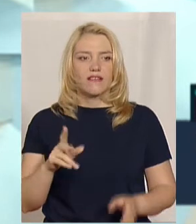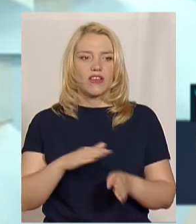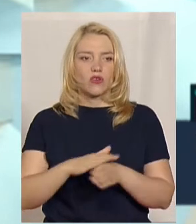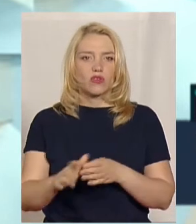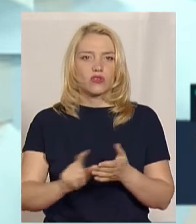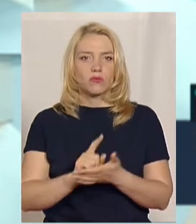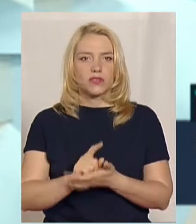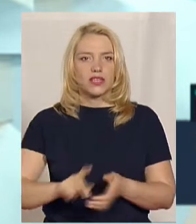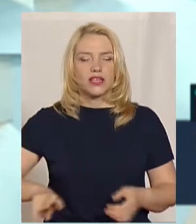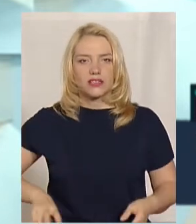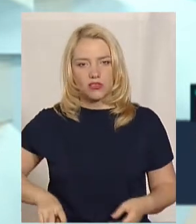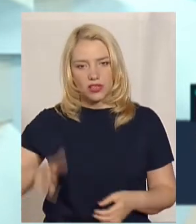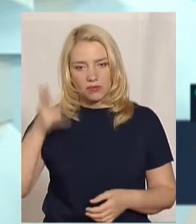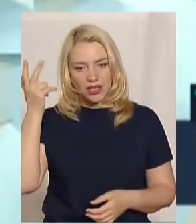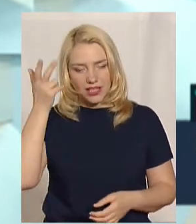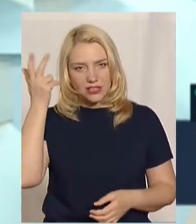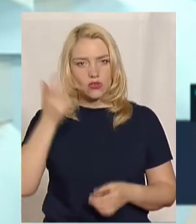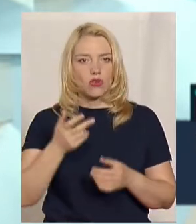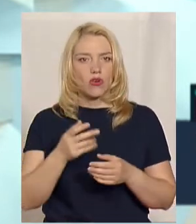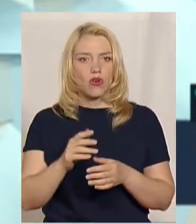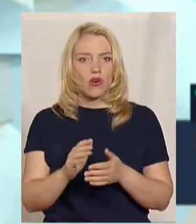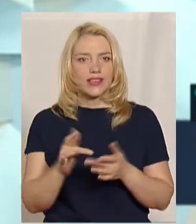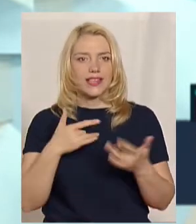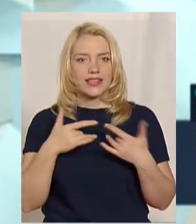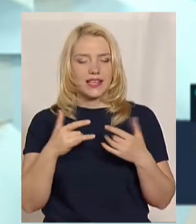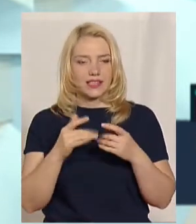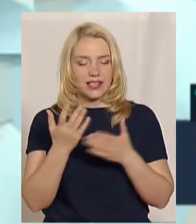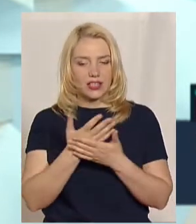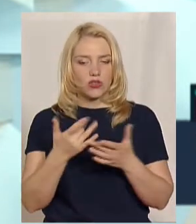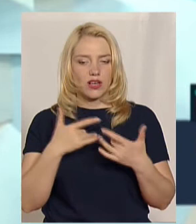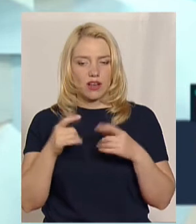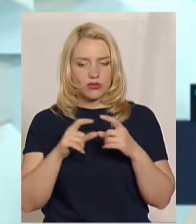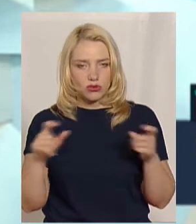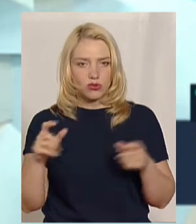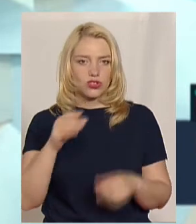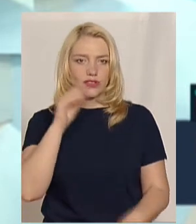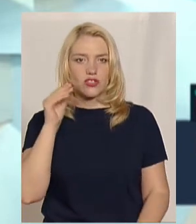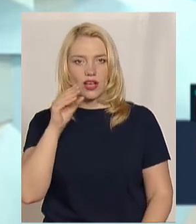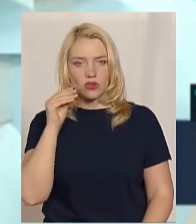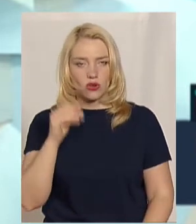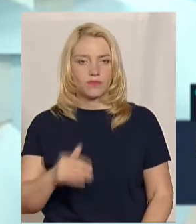директора Хмельницького муніципального кінотеатру імені Тараса Шевченка. Мої вітання, пані Марино.